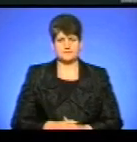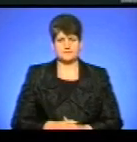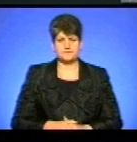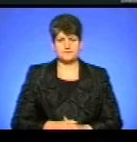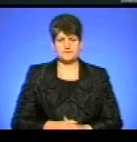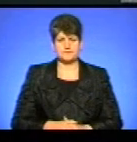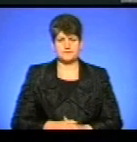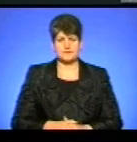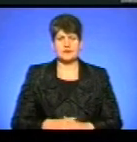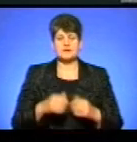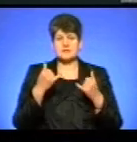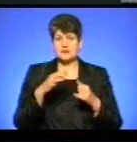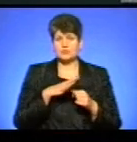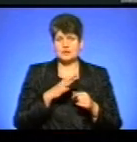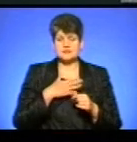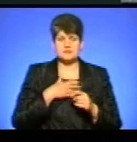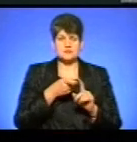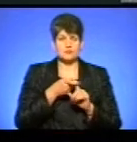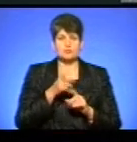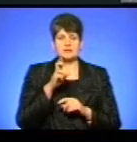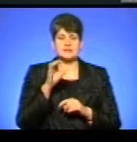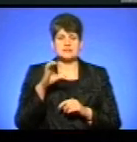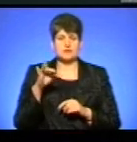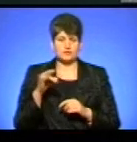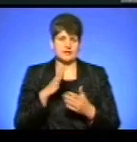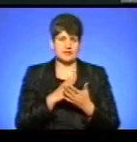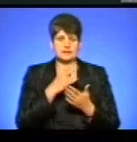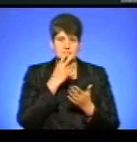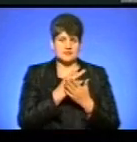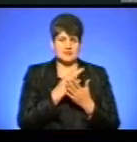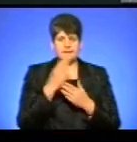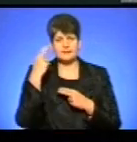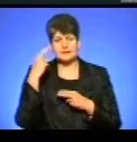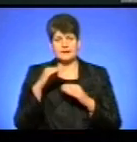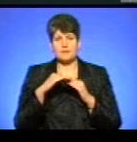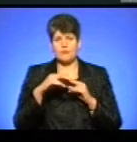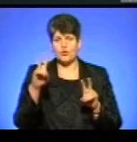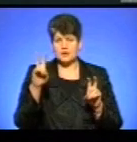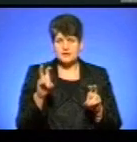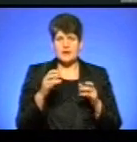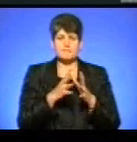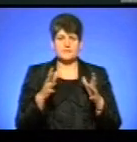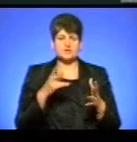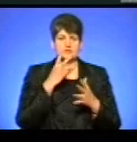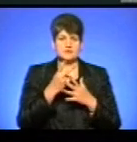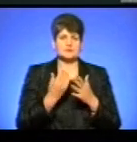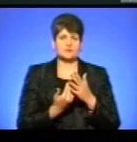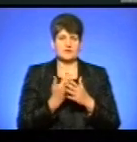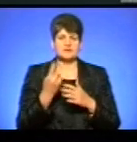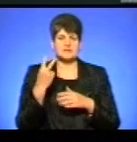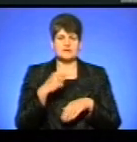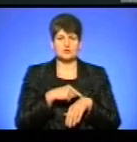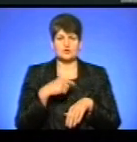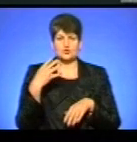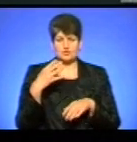Нагадаю, з нами на зв'язку була Богдана Серебун, яка перебуває на презентації фільму «Дики поле». Більше про це дивіться у випуску новин о 20.40.